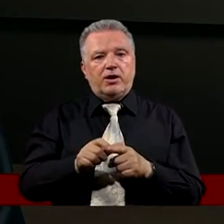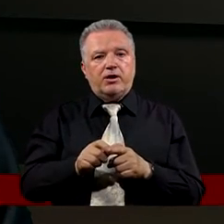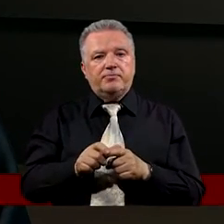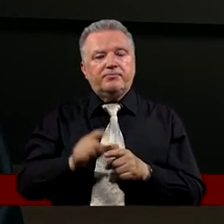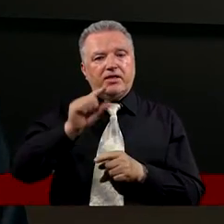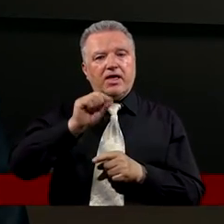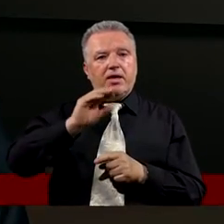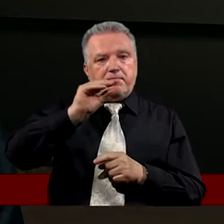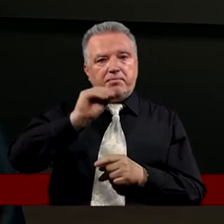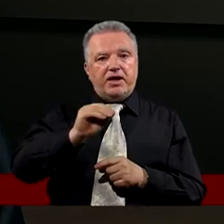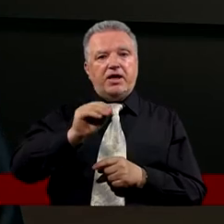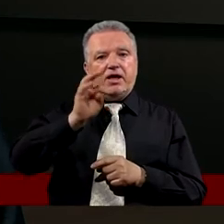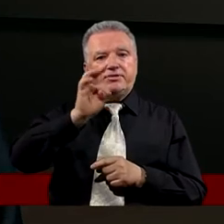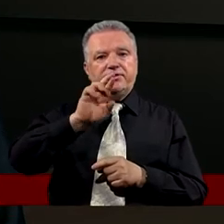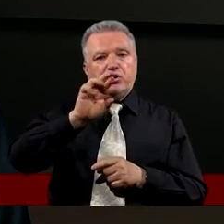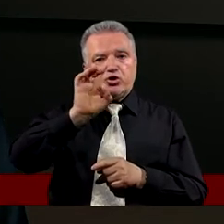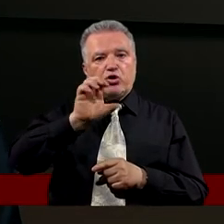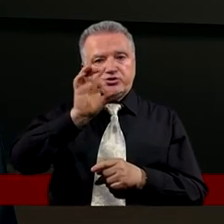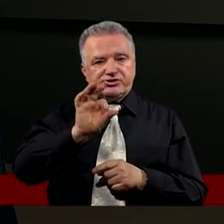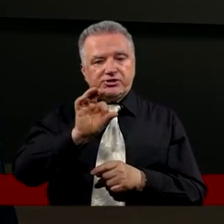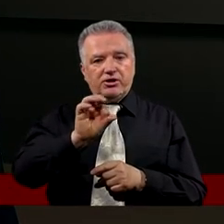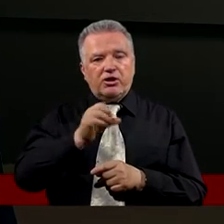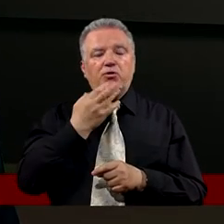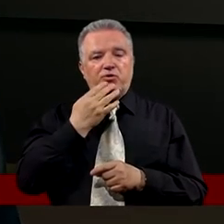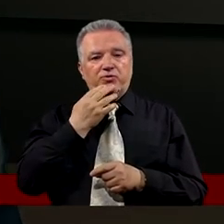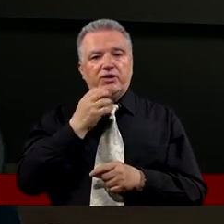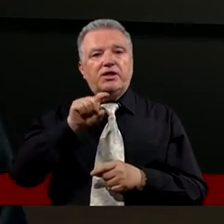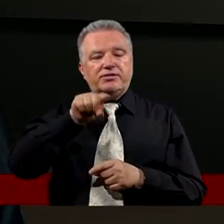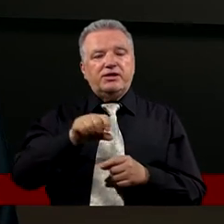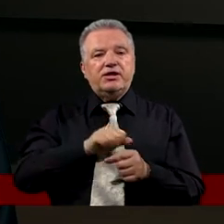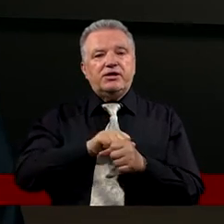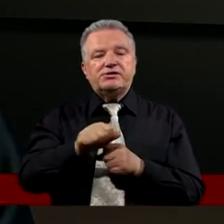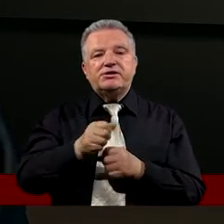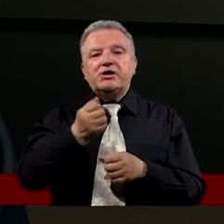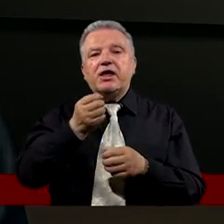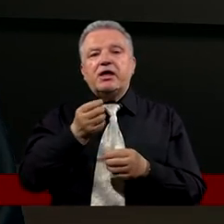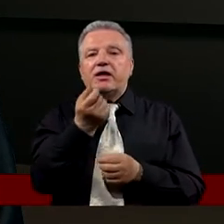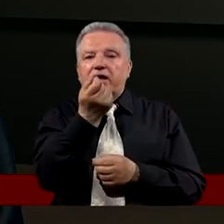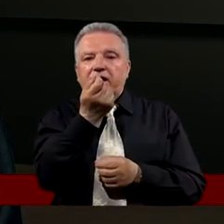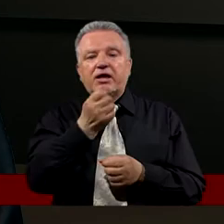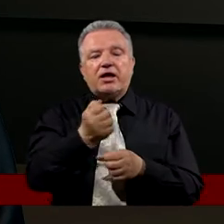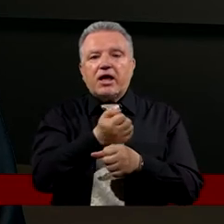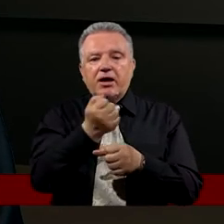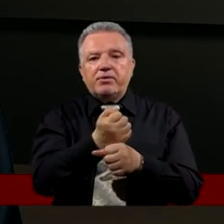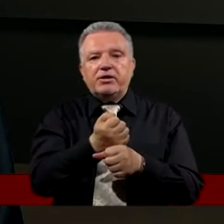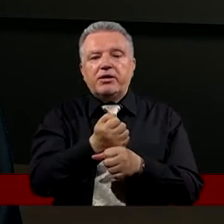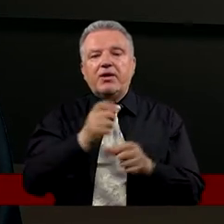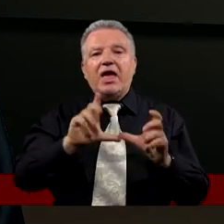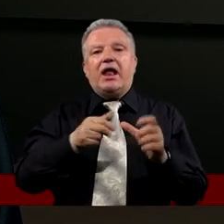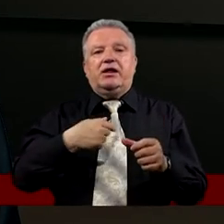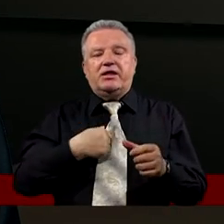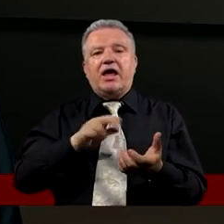Petros Czyli właśnie kamień, kawałek kamienia Mówiąc Ty jesteś ten Petros Ale ja na Petra Czyli